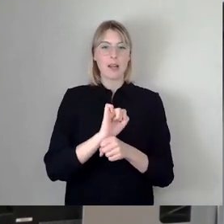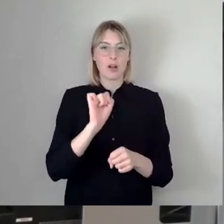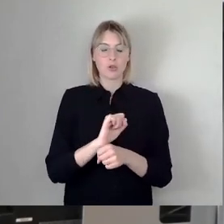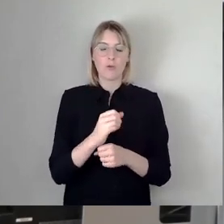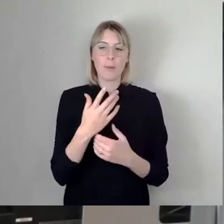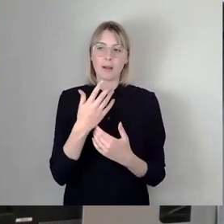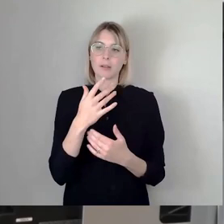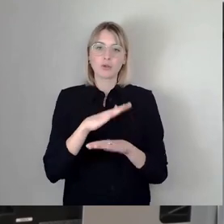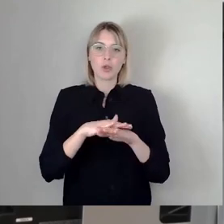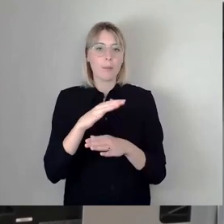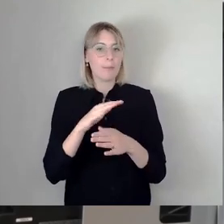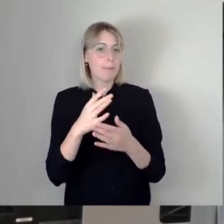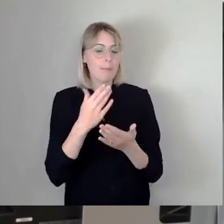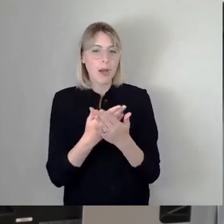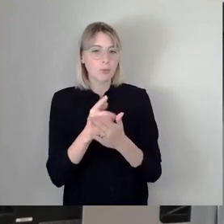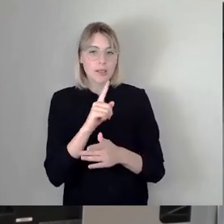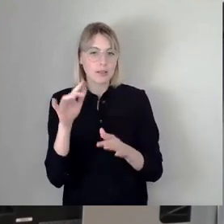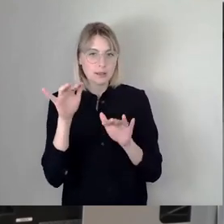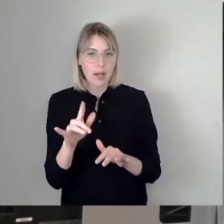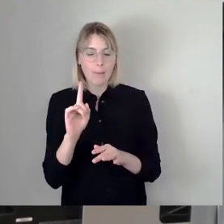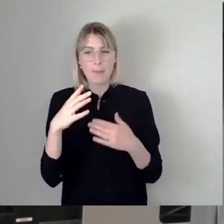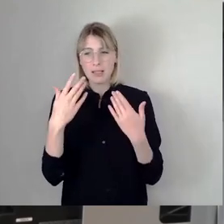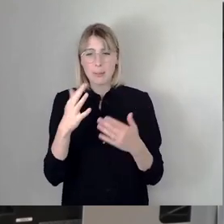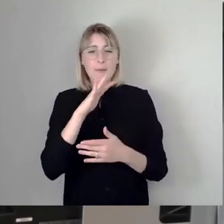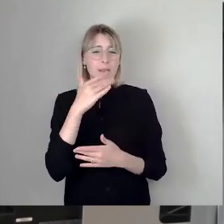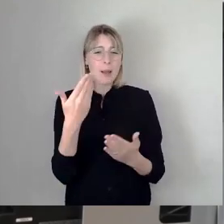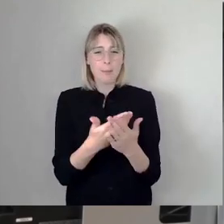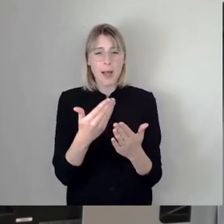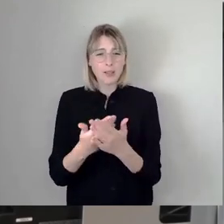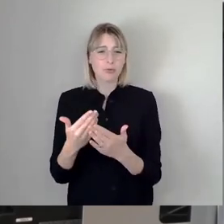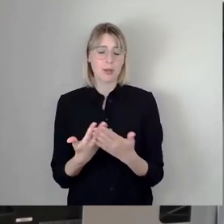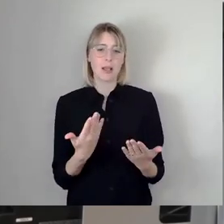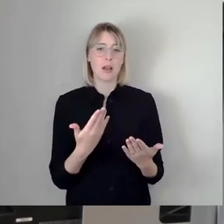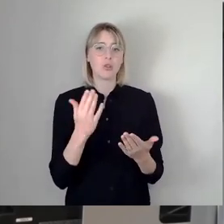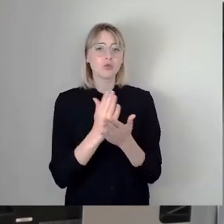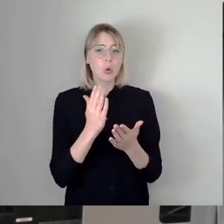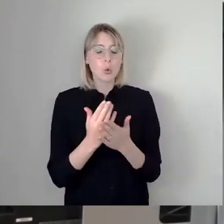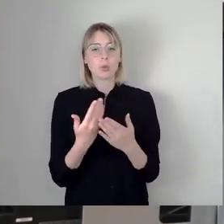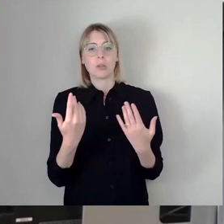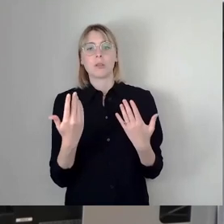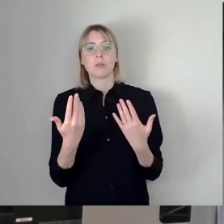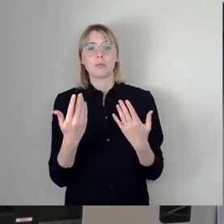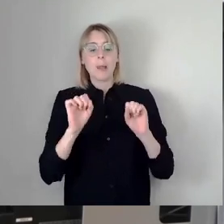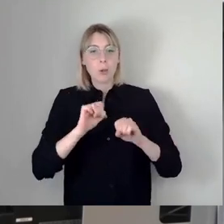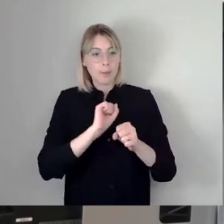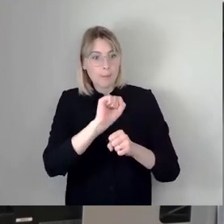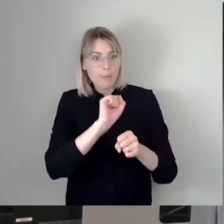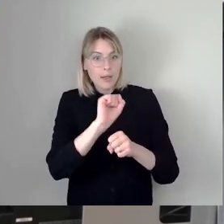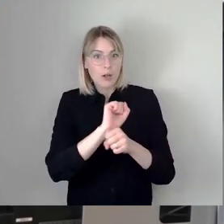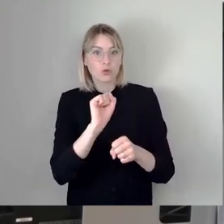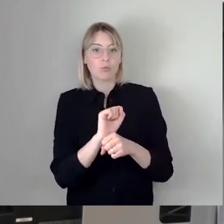parat, aber es hat schon genug Beispiele gegeben, wo man mit potenziellem Widerspruch gegen